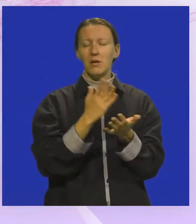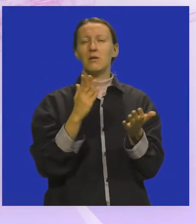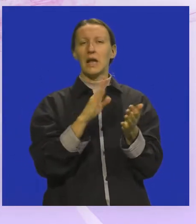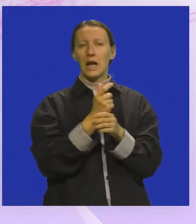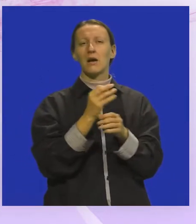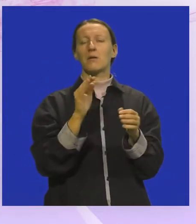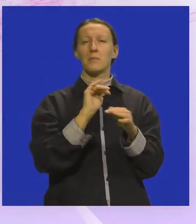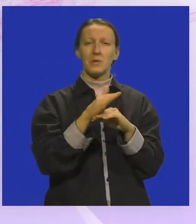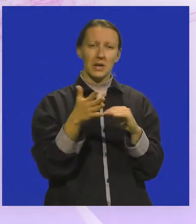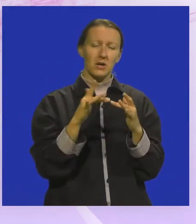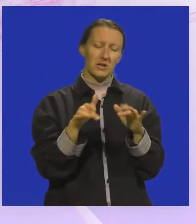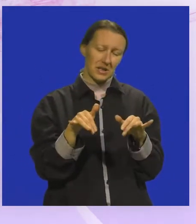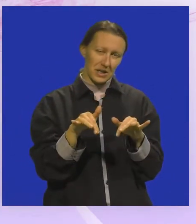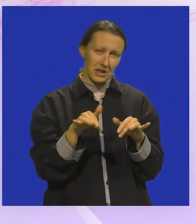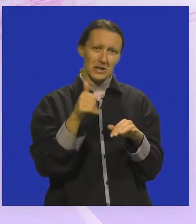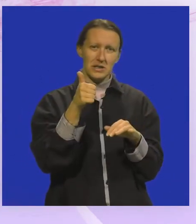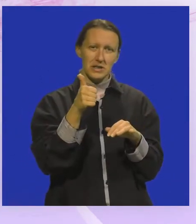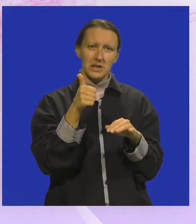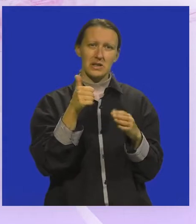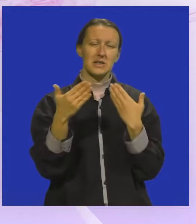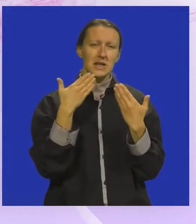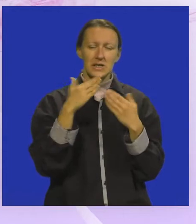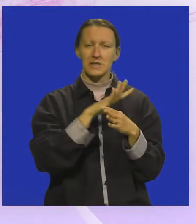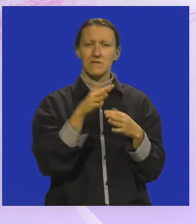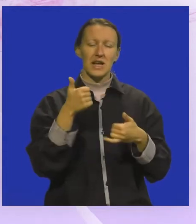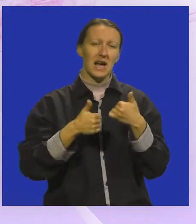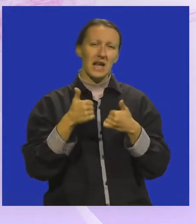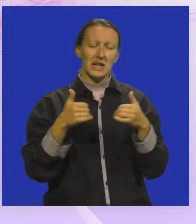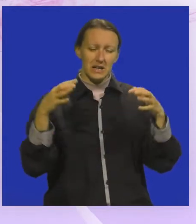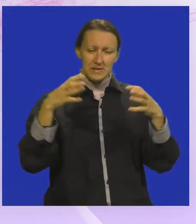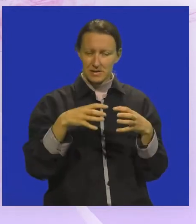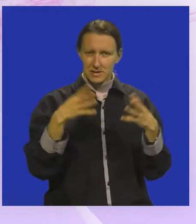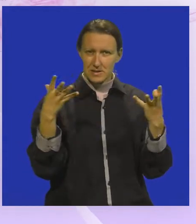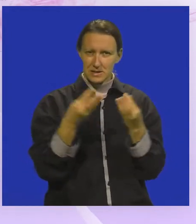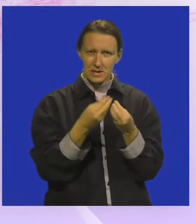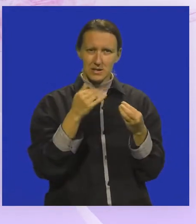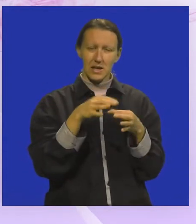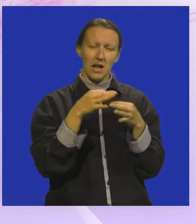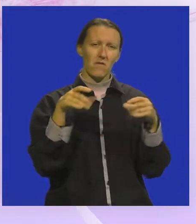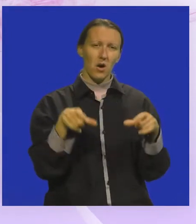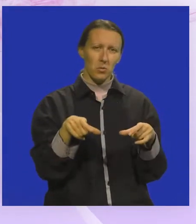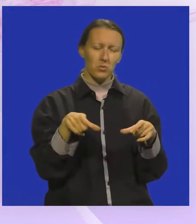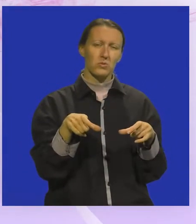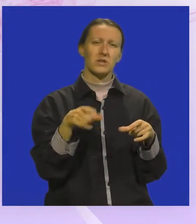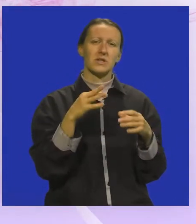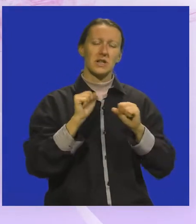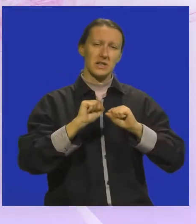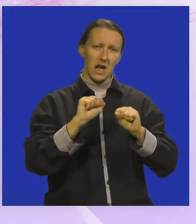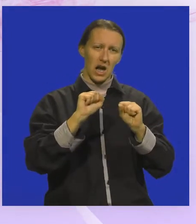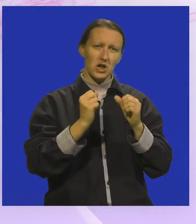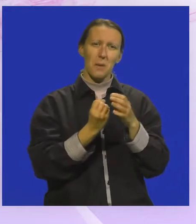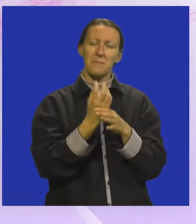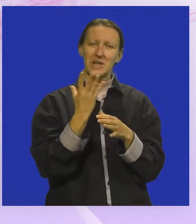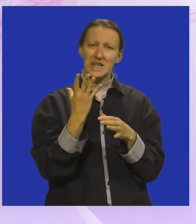putem interneta u jednom Zoom sastanku svi kandidati zajedno sa javnom ustanovom za zaštitu